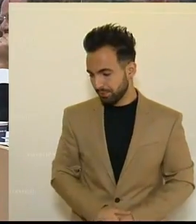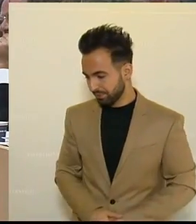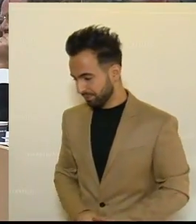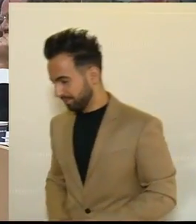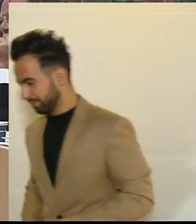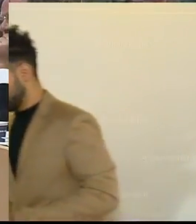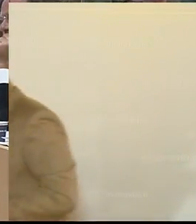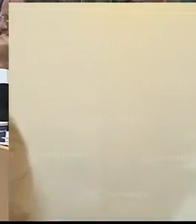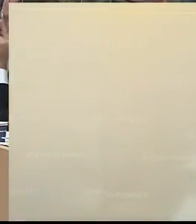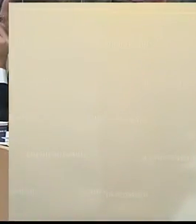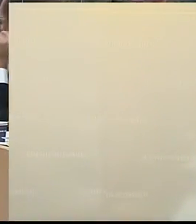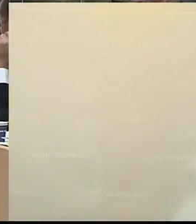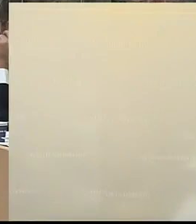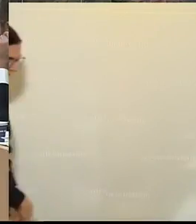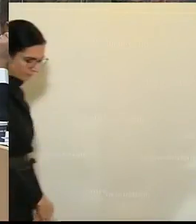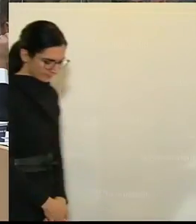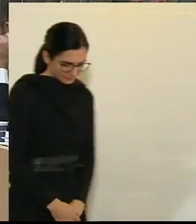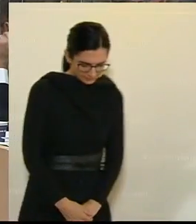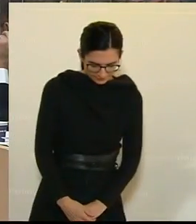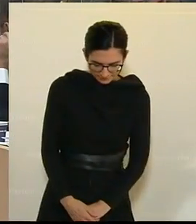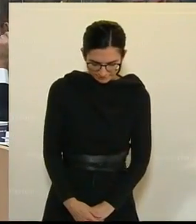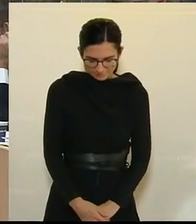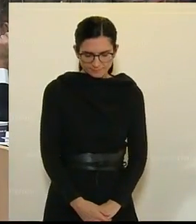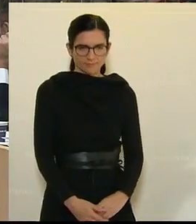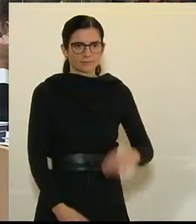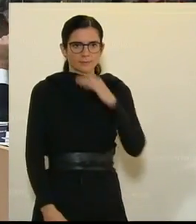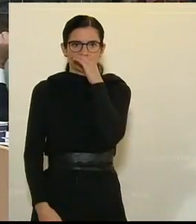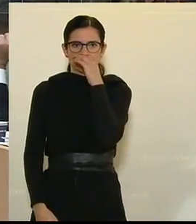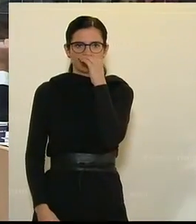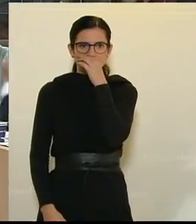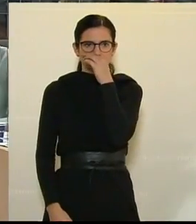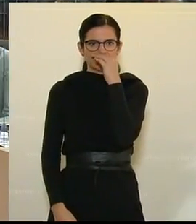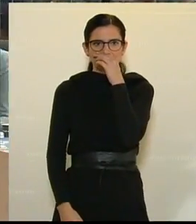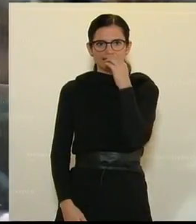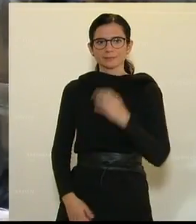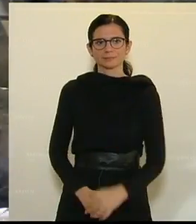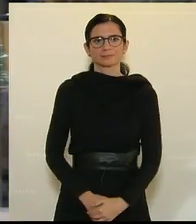Applaus Applaus Applaus Applaus Applaus Applaus